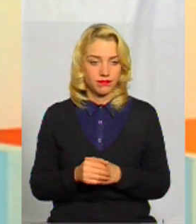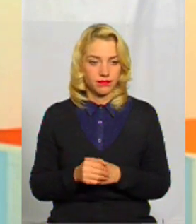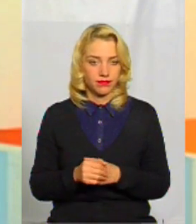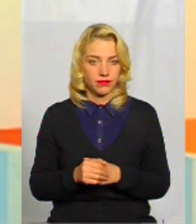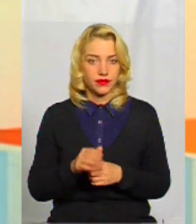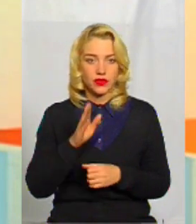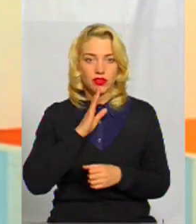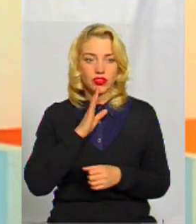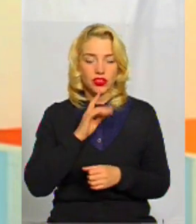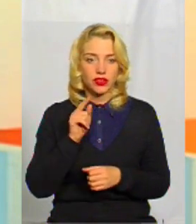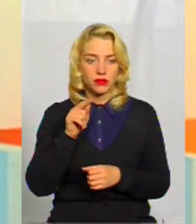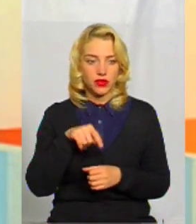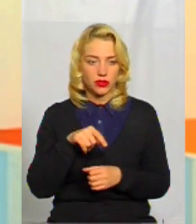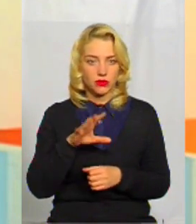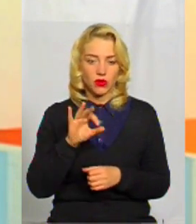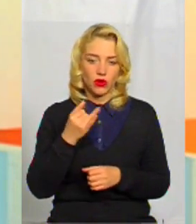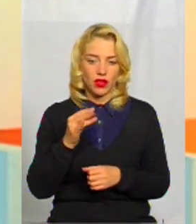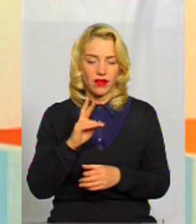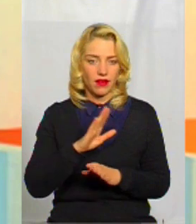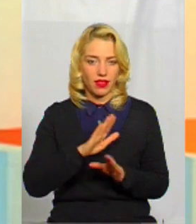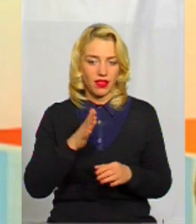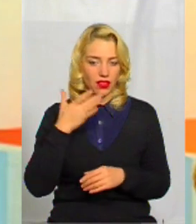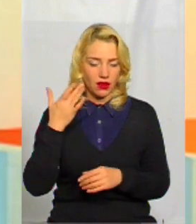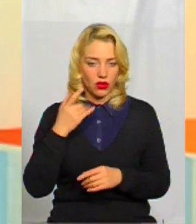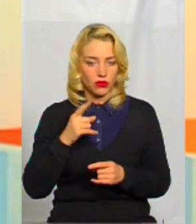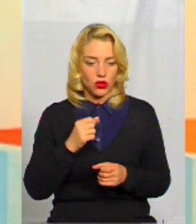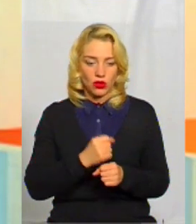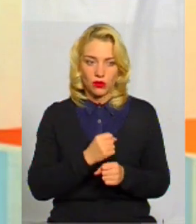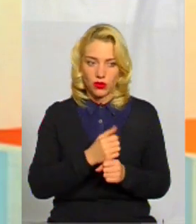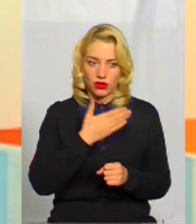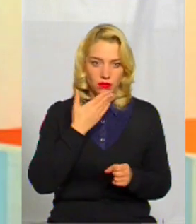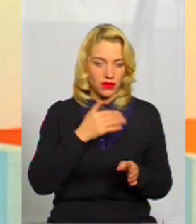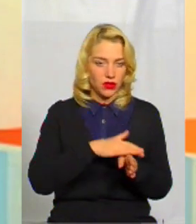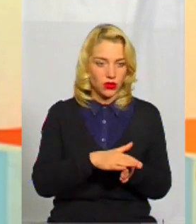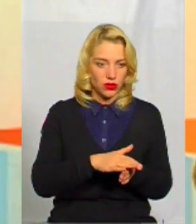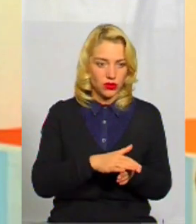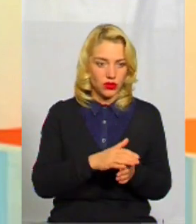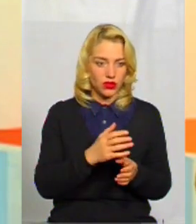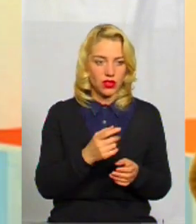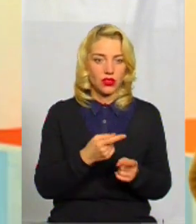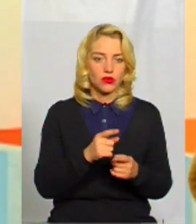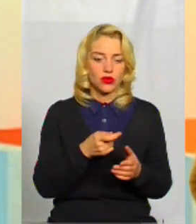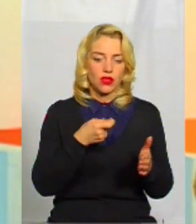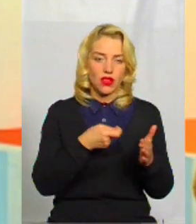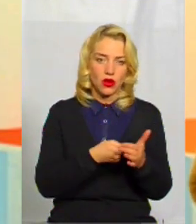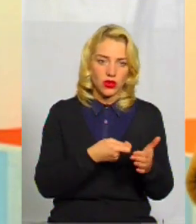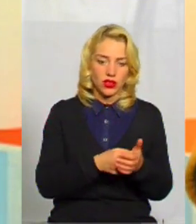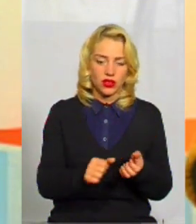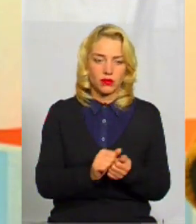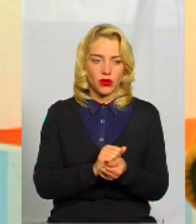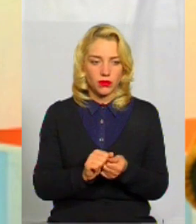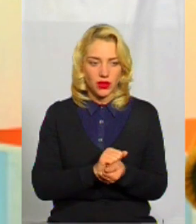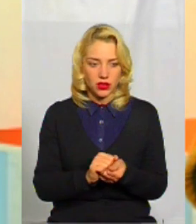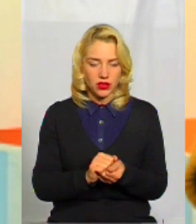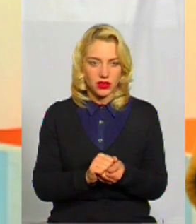жінці при цьому ой, як нелегко. Тому що ніби і роботи не зробила. Ну, тому що нагодувати, попрати,